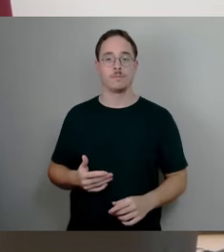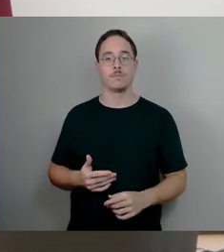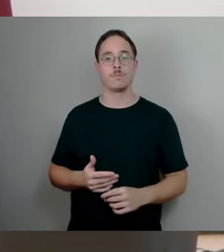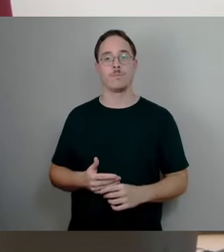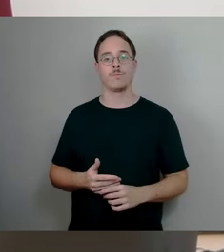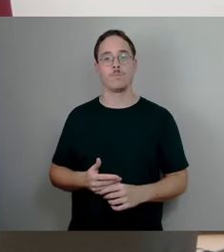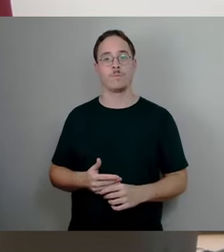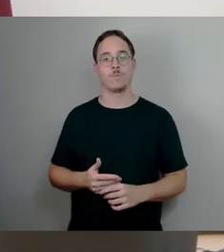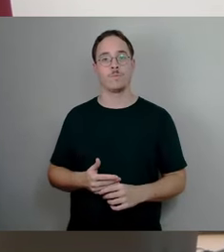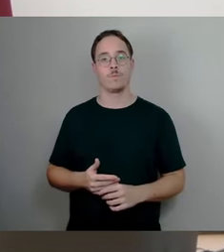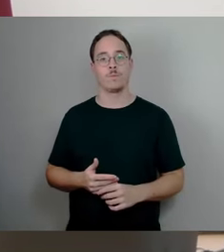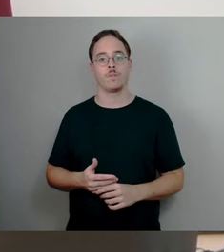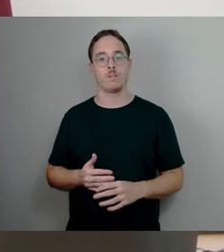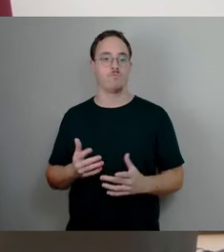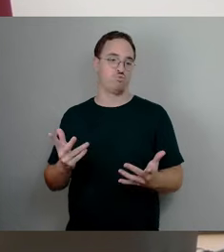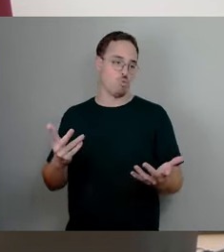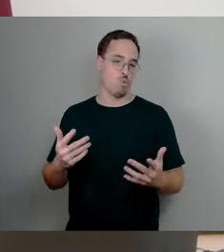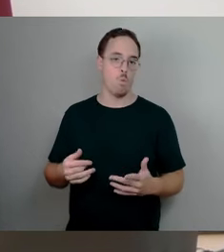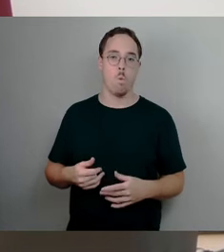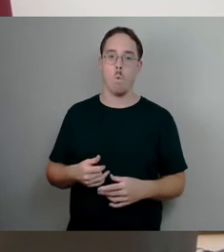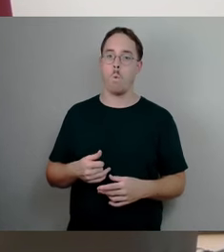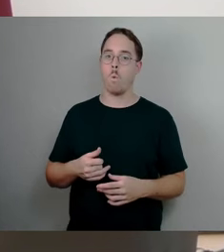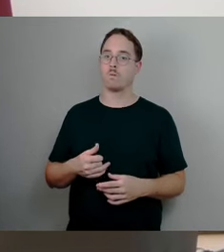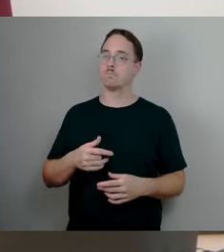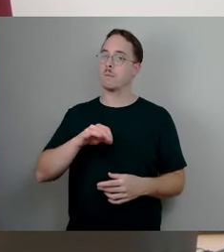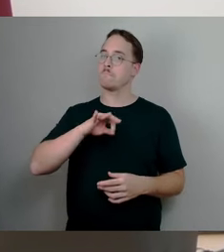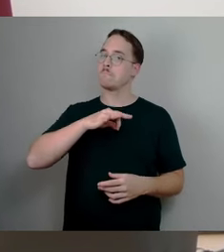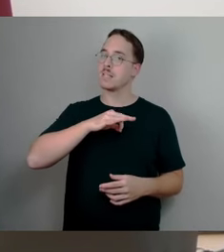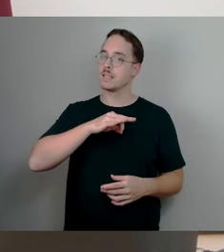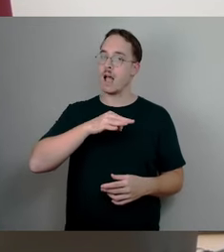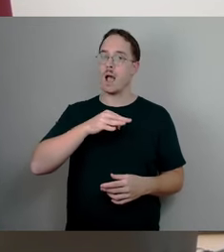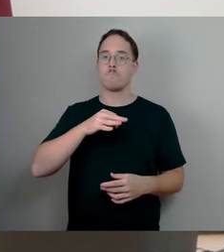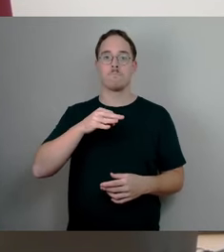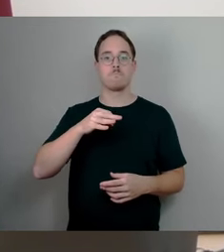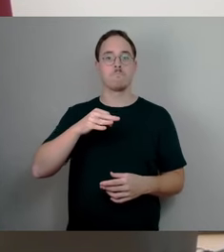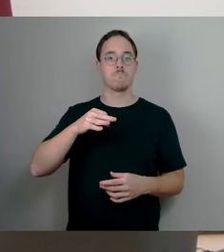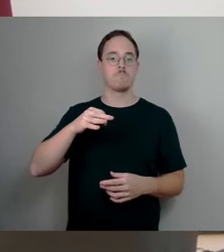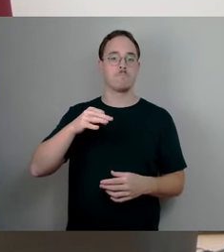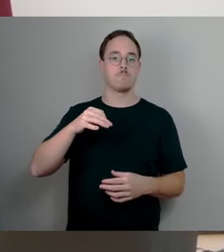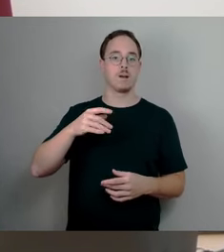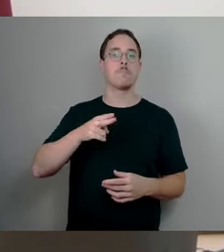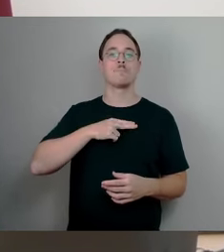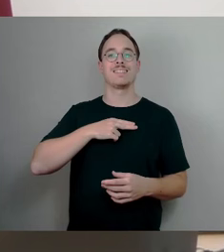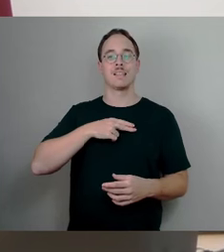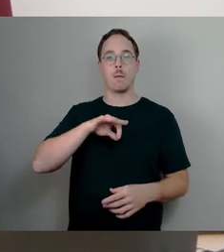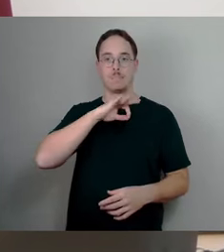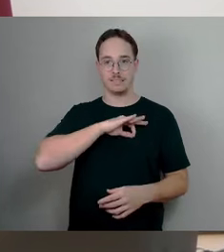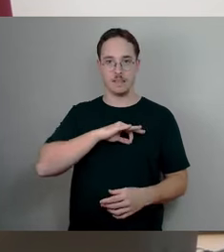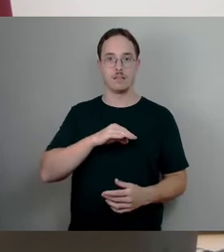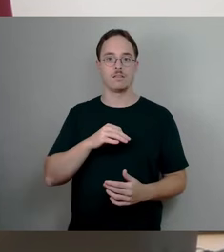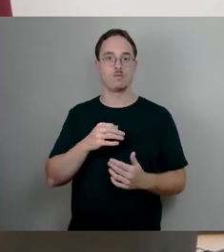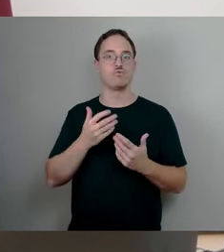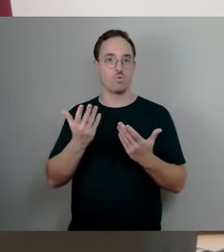Unterstützung vor. Und insofern haben wir die Unterlagen mit der Aussichtstellung einer